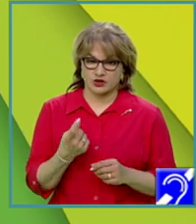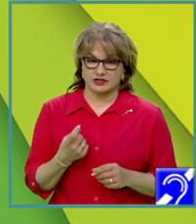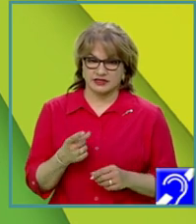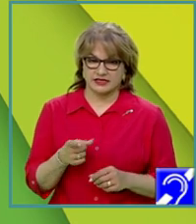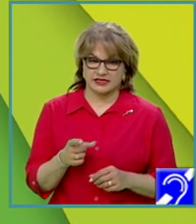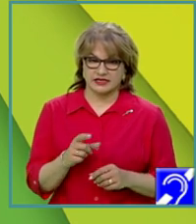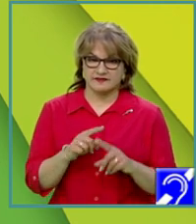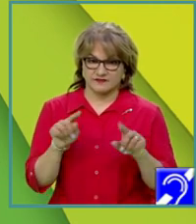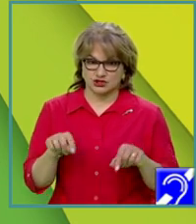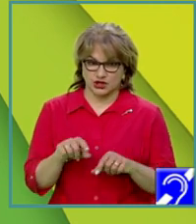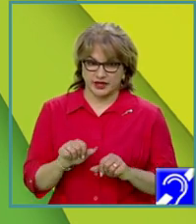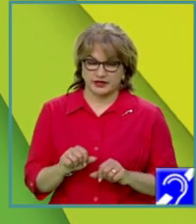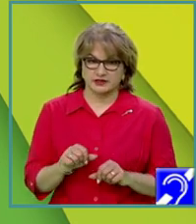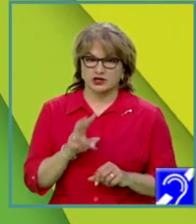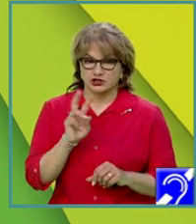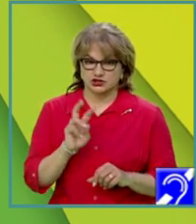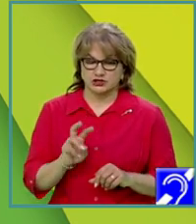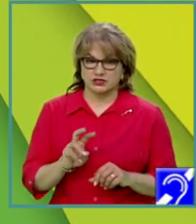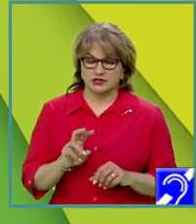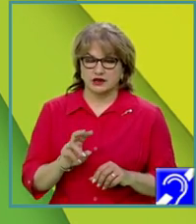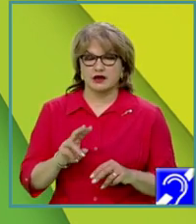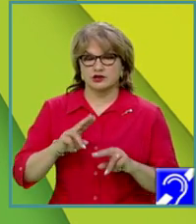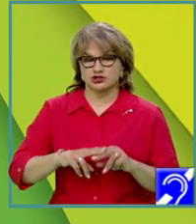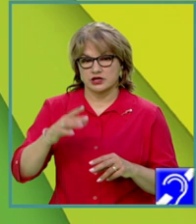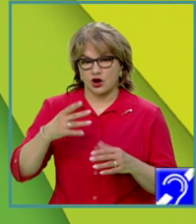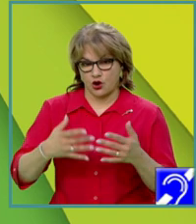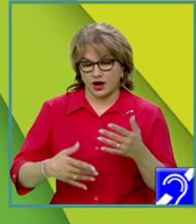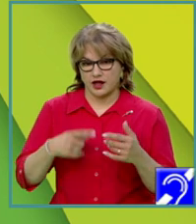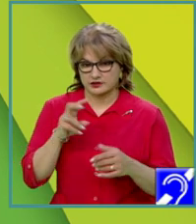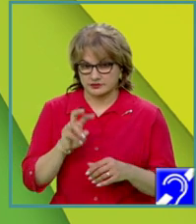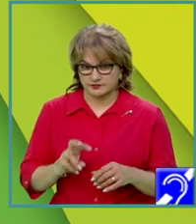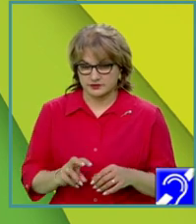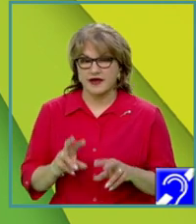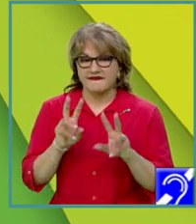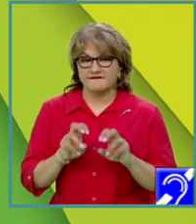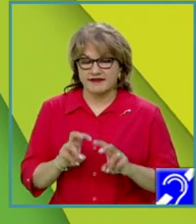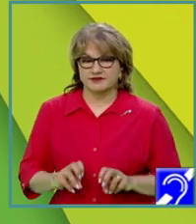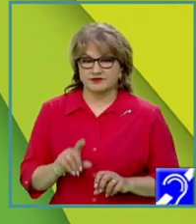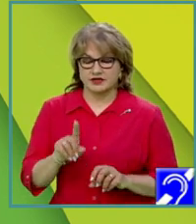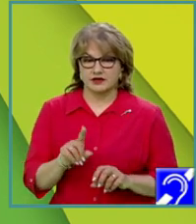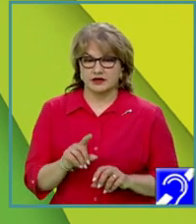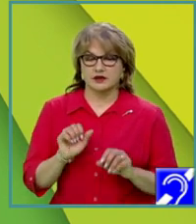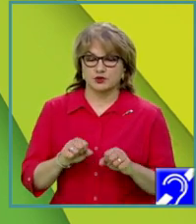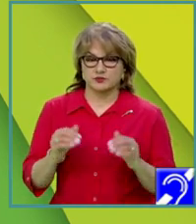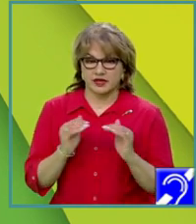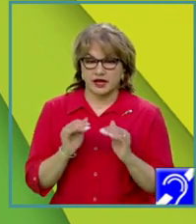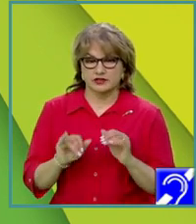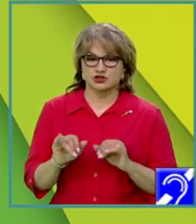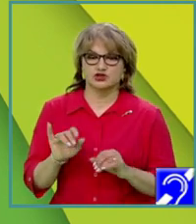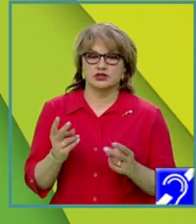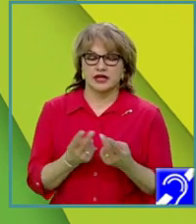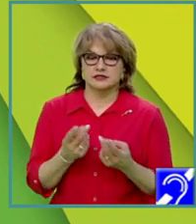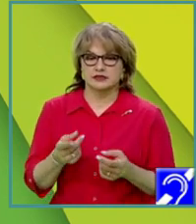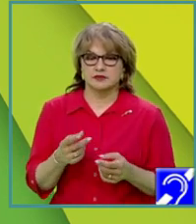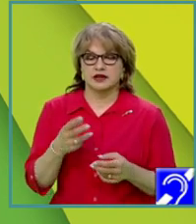fișier, citirea celorlalte valori din fișier, verificarea proprietății de egalitate și de asemenea